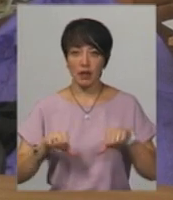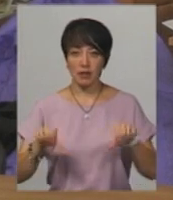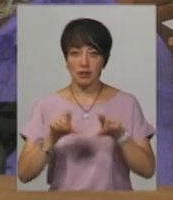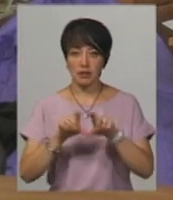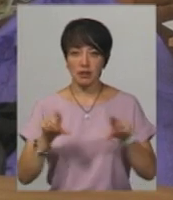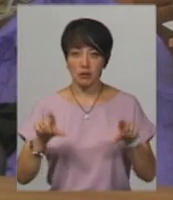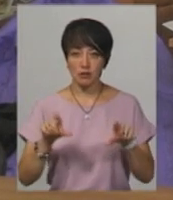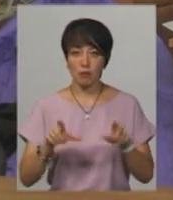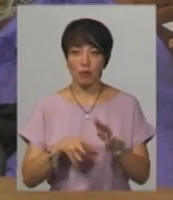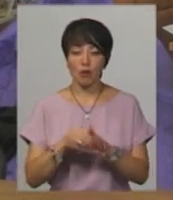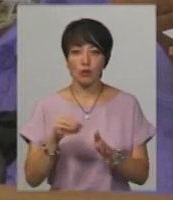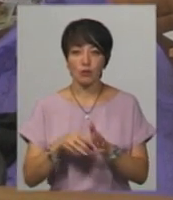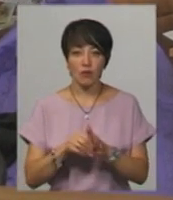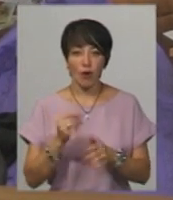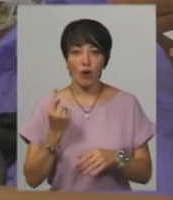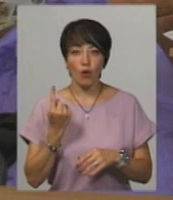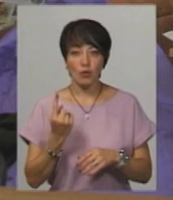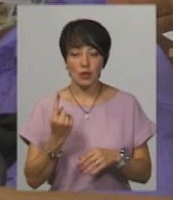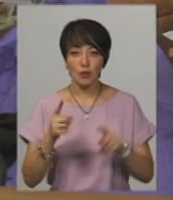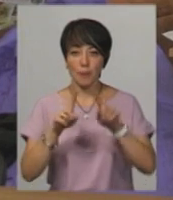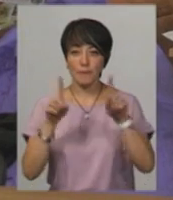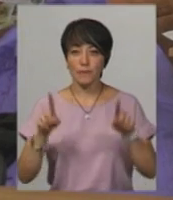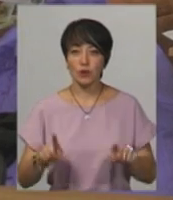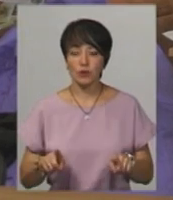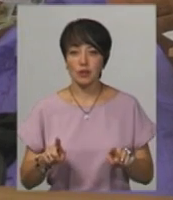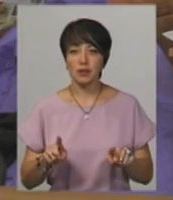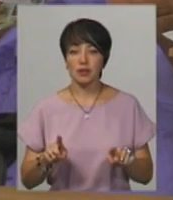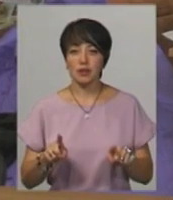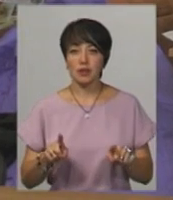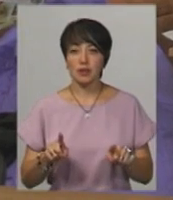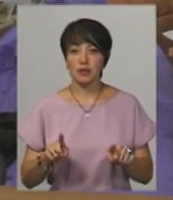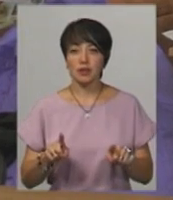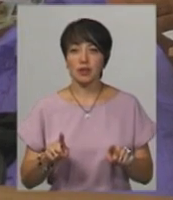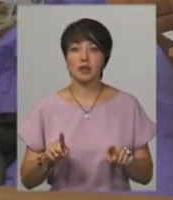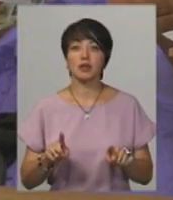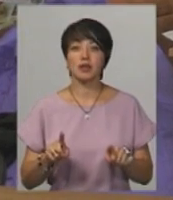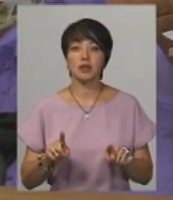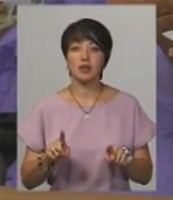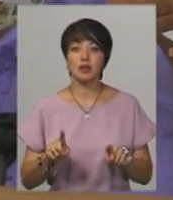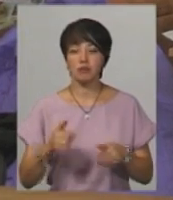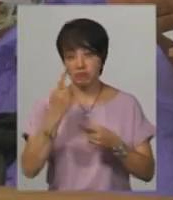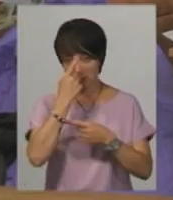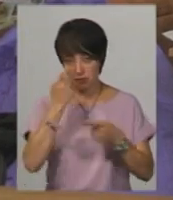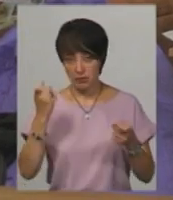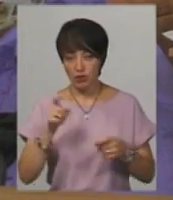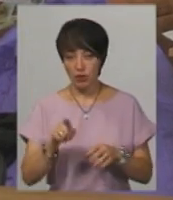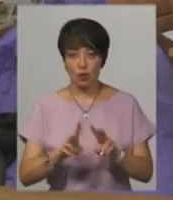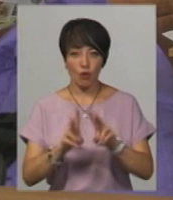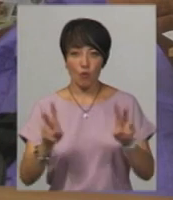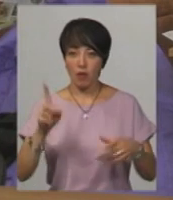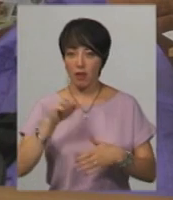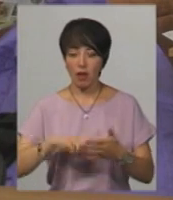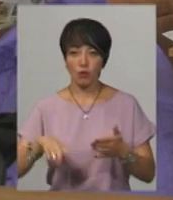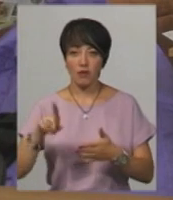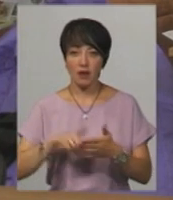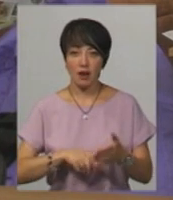проголосував. Один бюлетень вкинув, іншим почав розмахувати і повідомляти всім, що він нікому не довіряє.